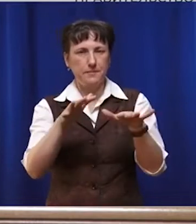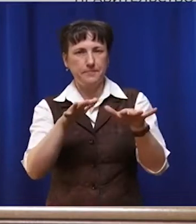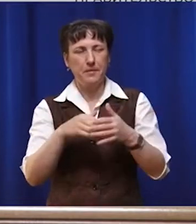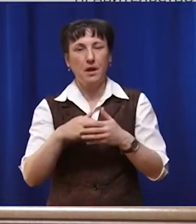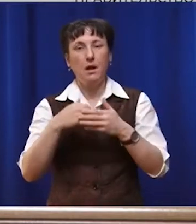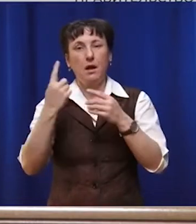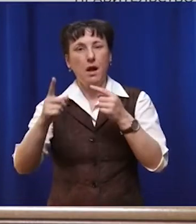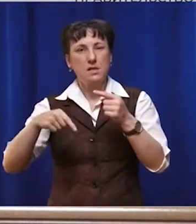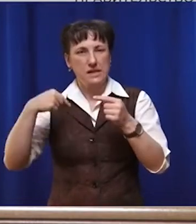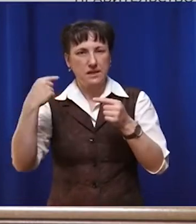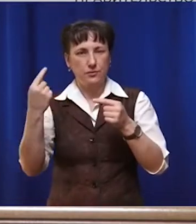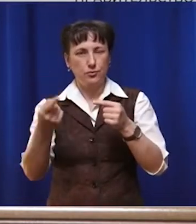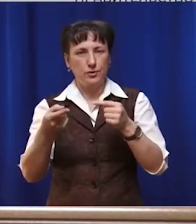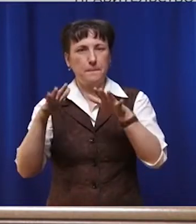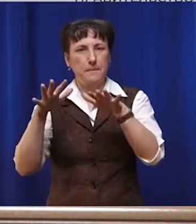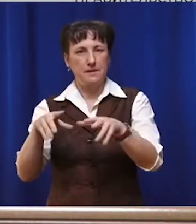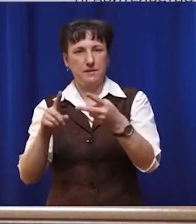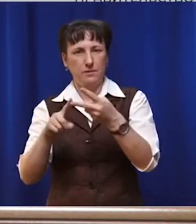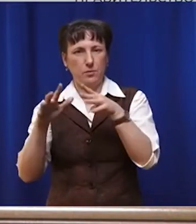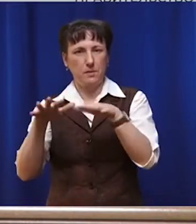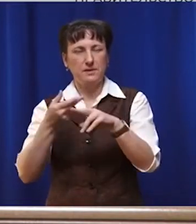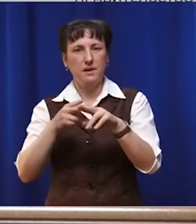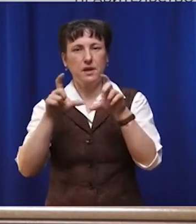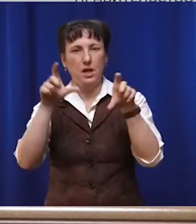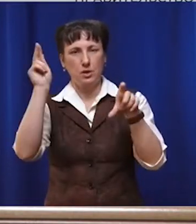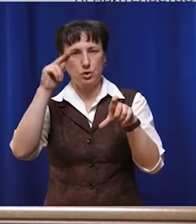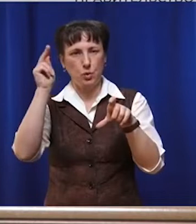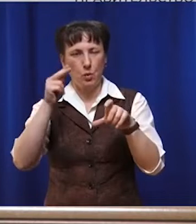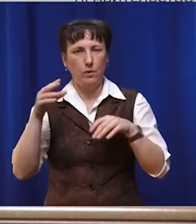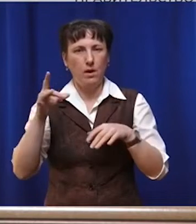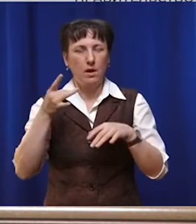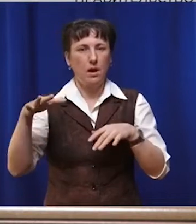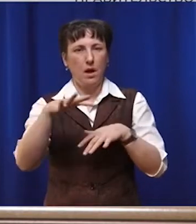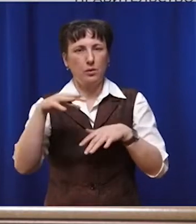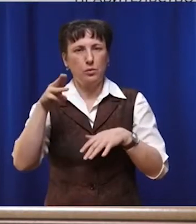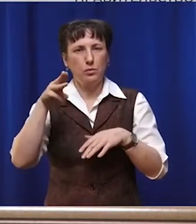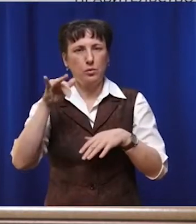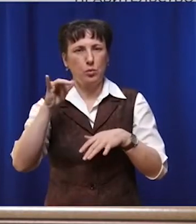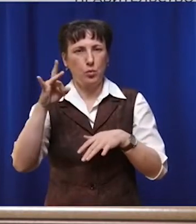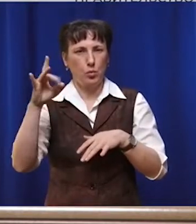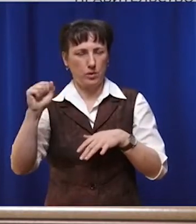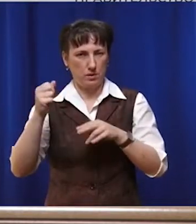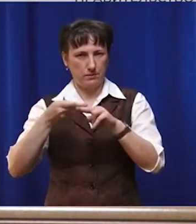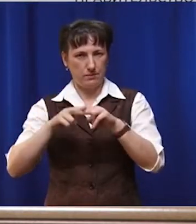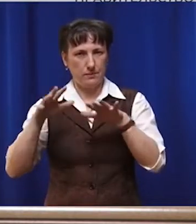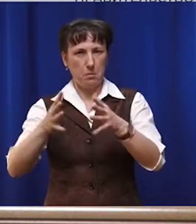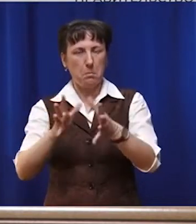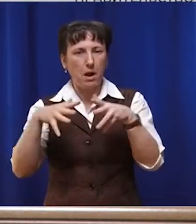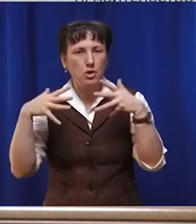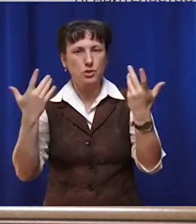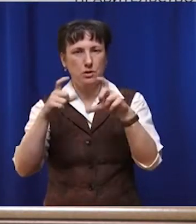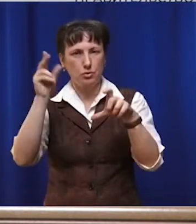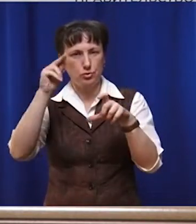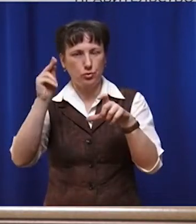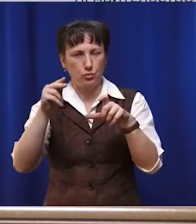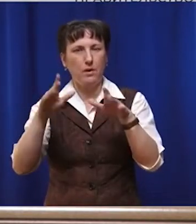следующий объект это школа в микрорайоне тура такая же большая школа